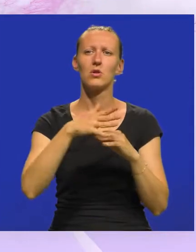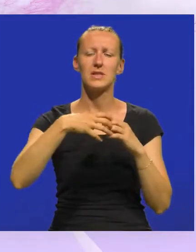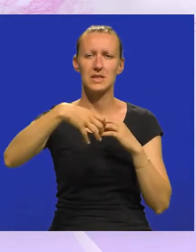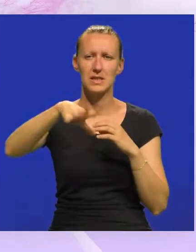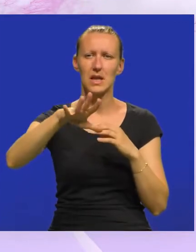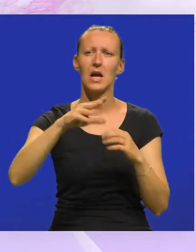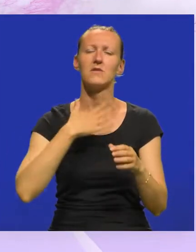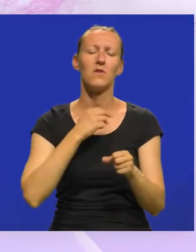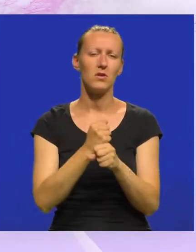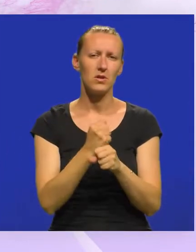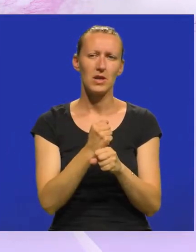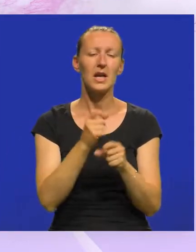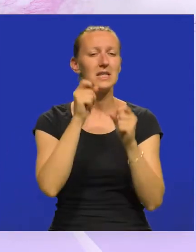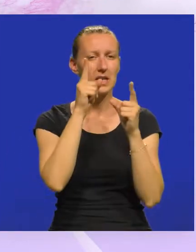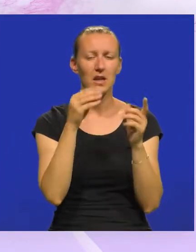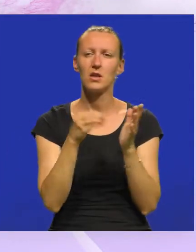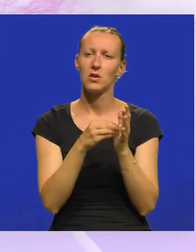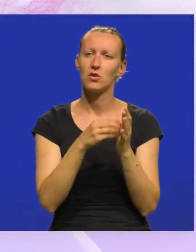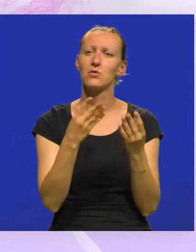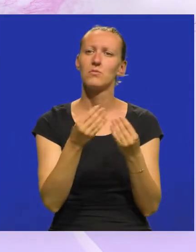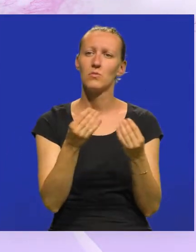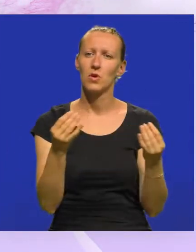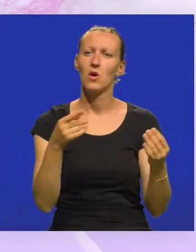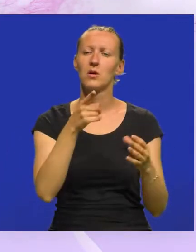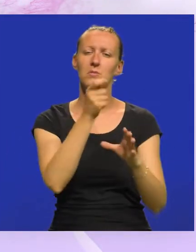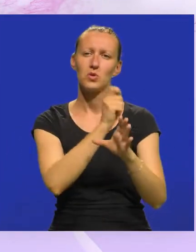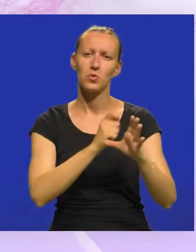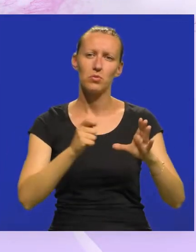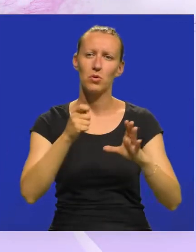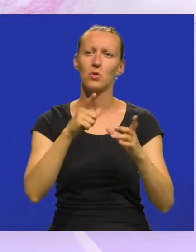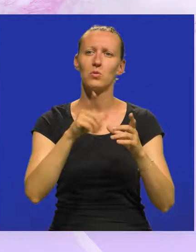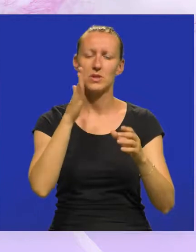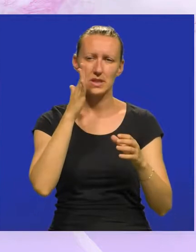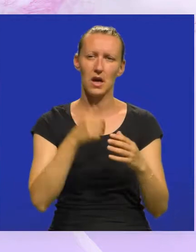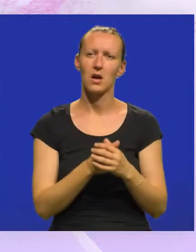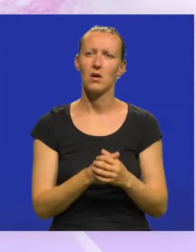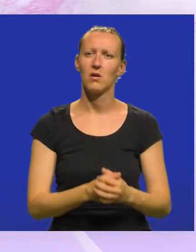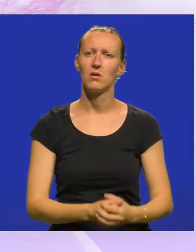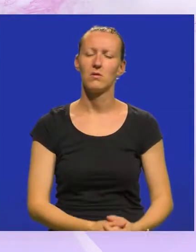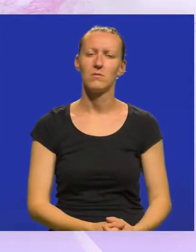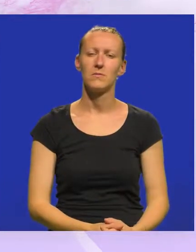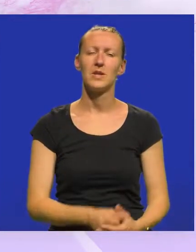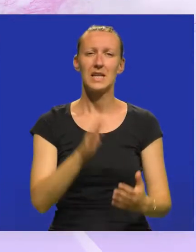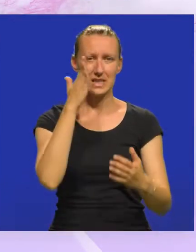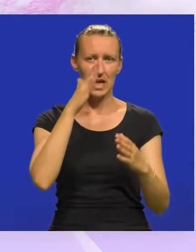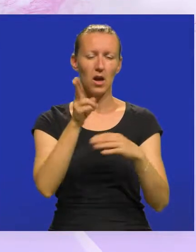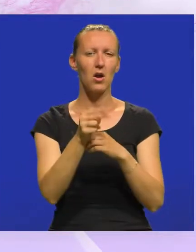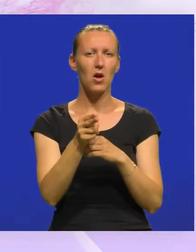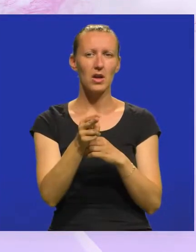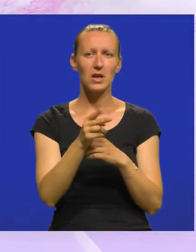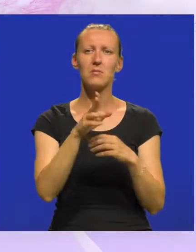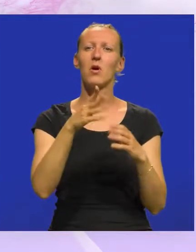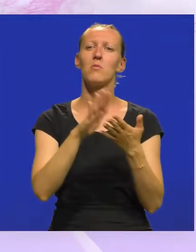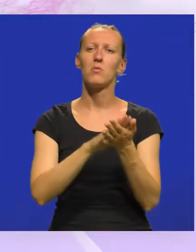danje cikluse nas iznenaditi još sa mnogim tim skulpturama u staklu. Ciklus staklene ribe